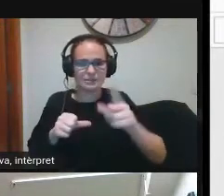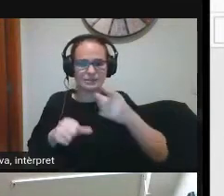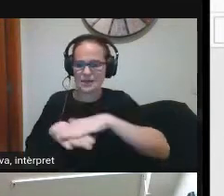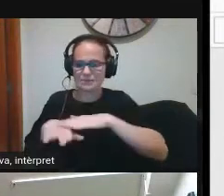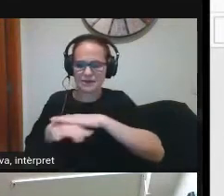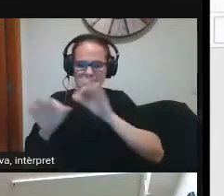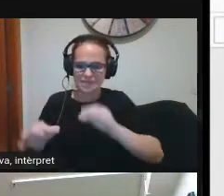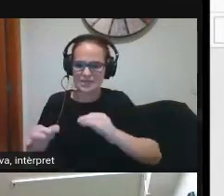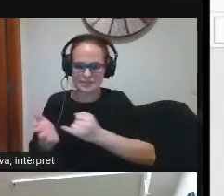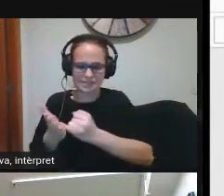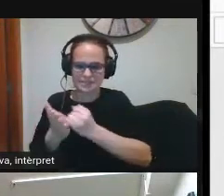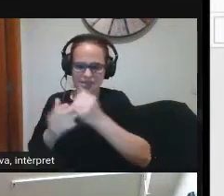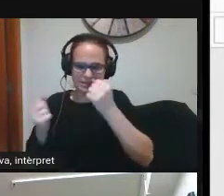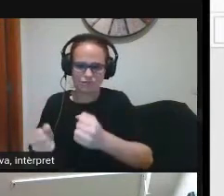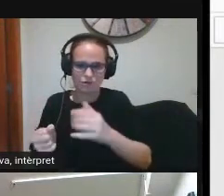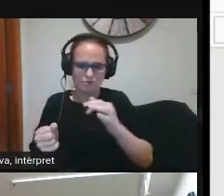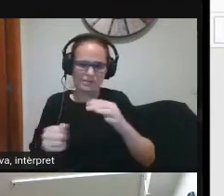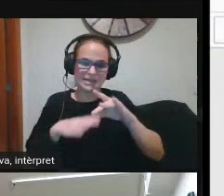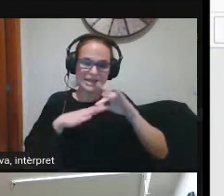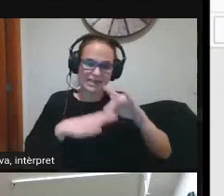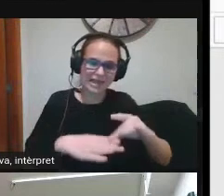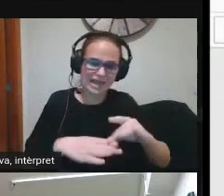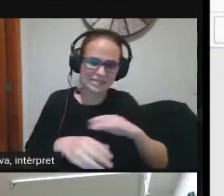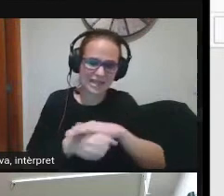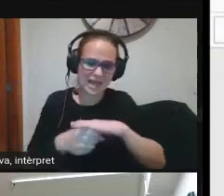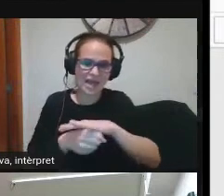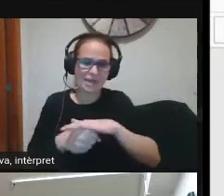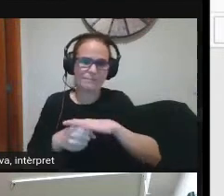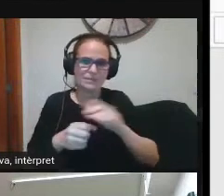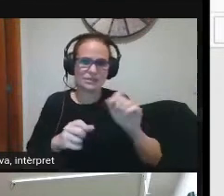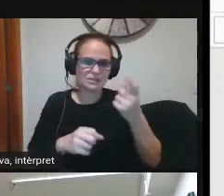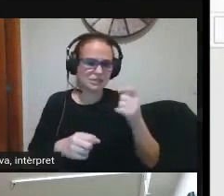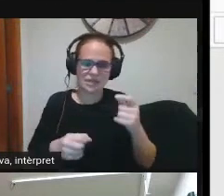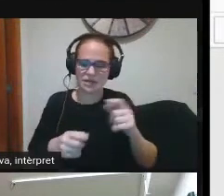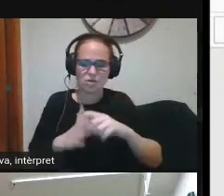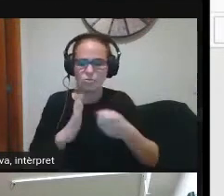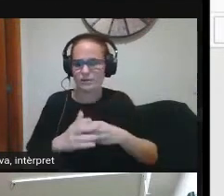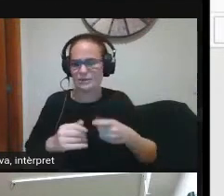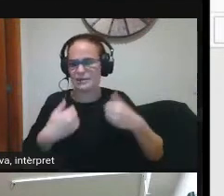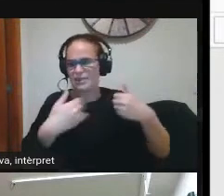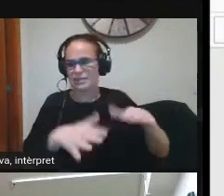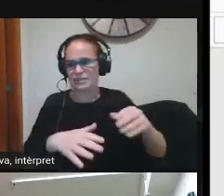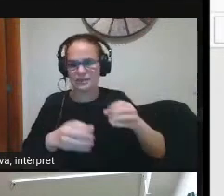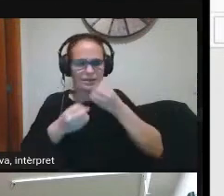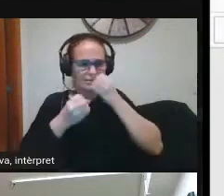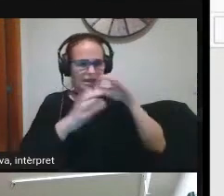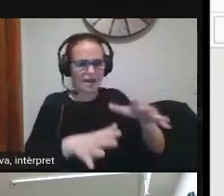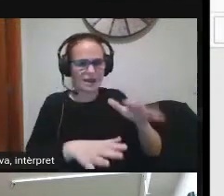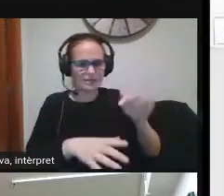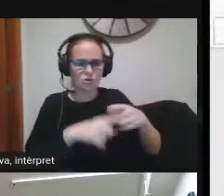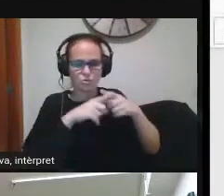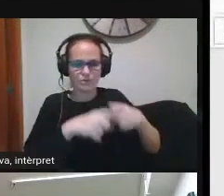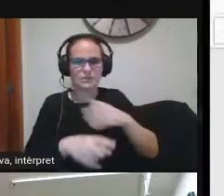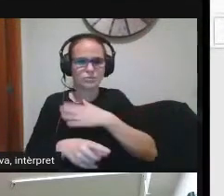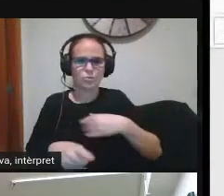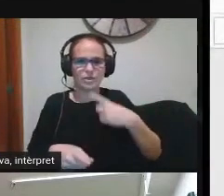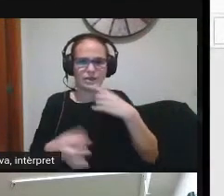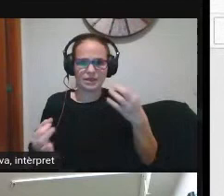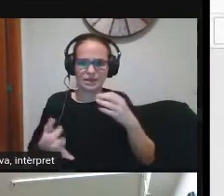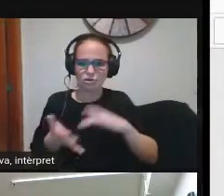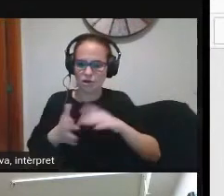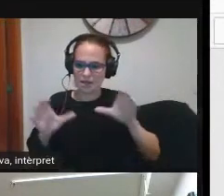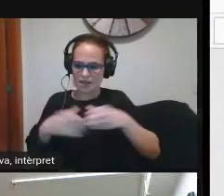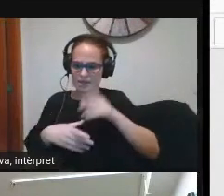que el lideratge en l'àmbit digital està totalment delegat i compartit em refereixo a que des de